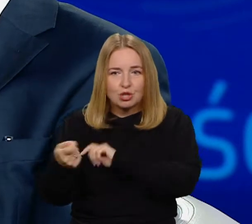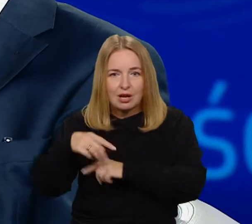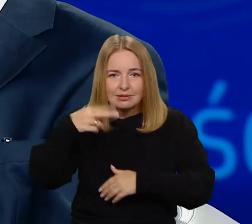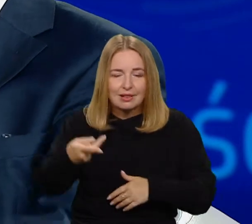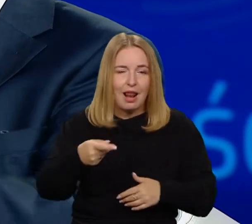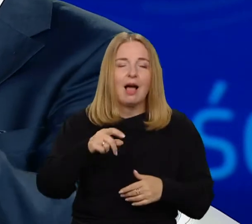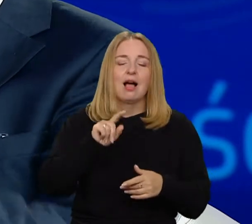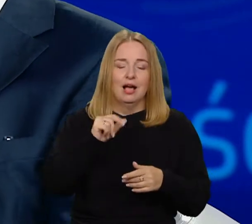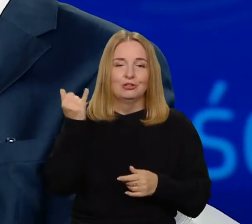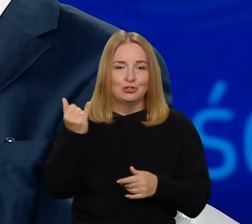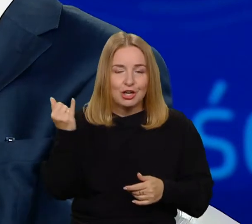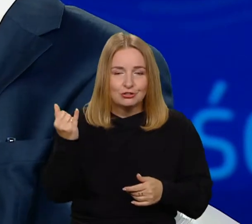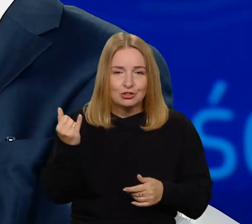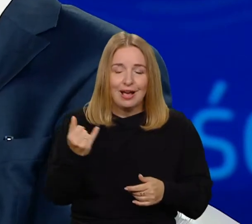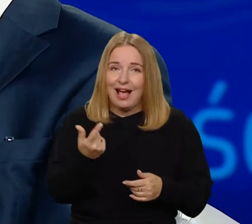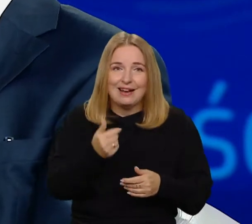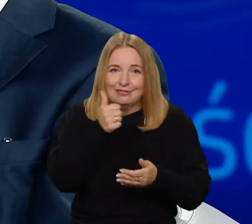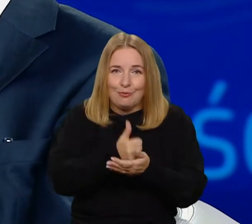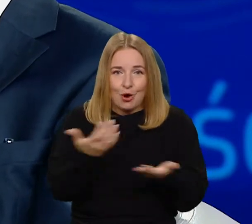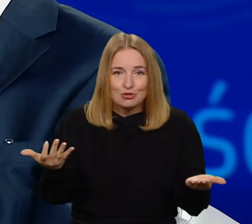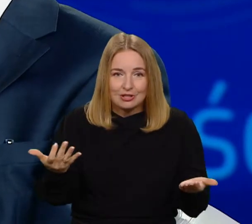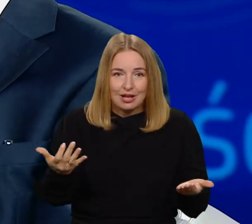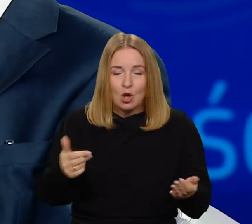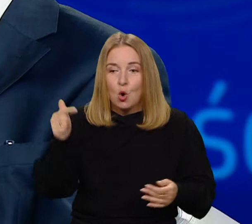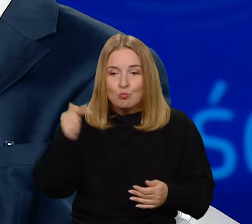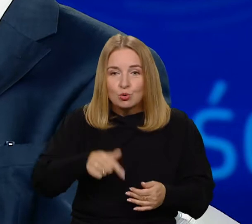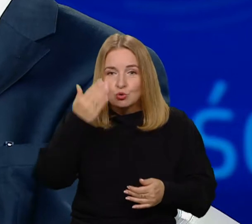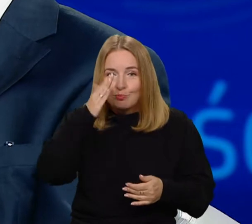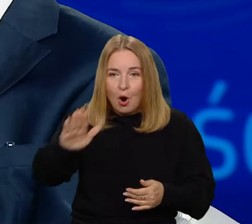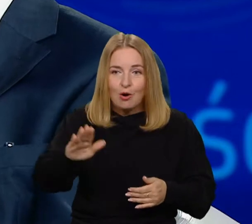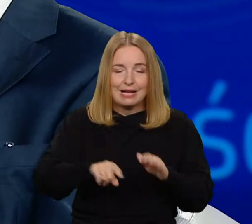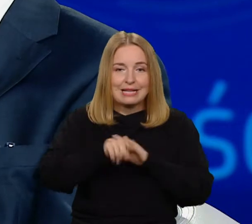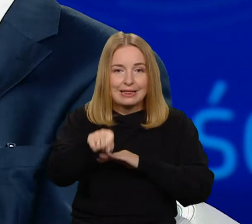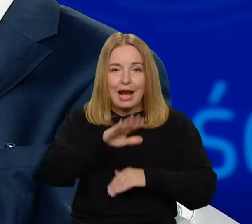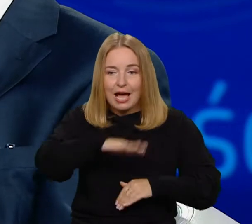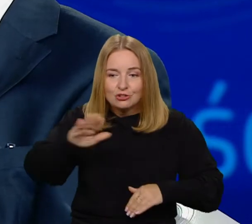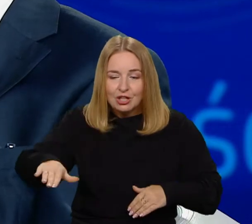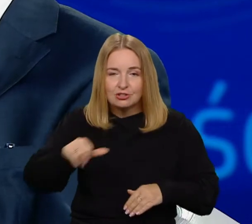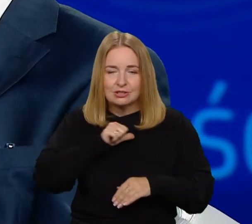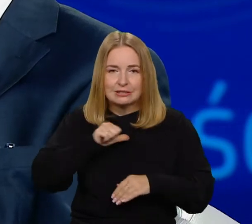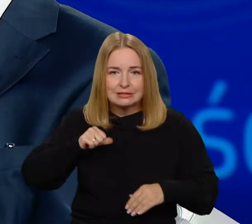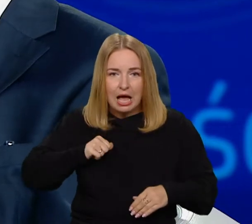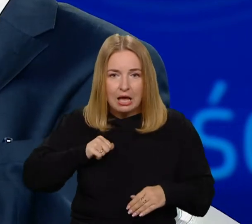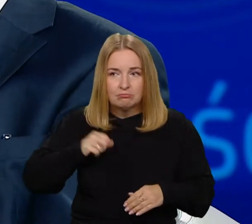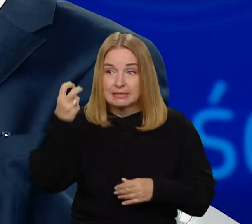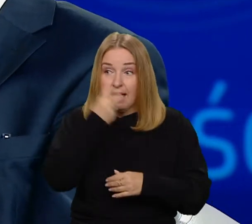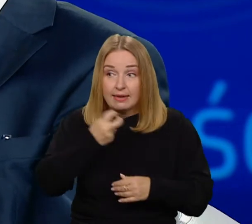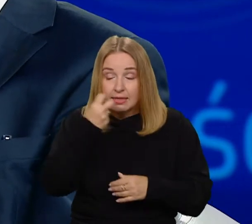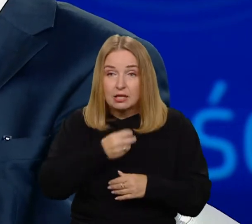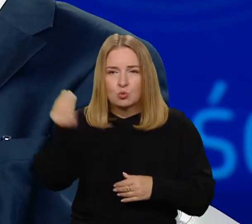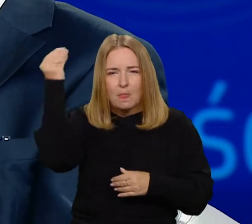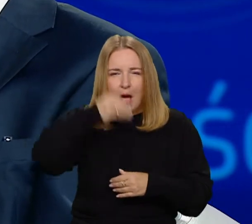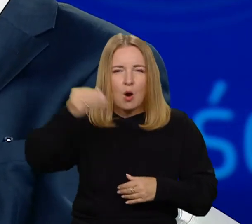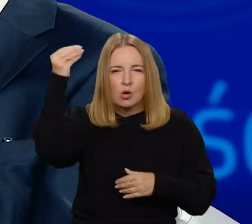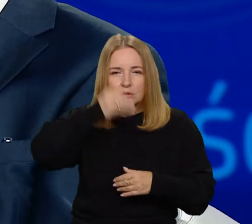Można wskazać pewne obszary do samodzielnego uczenia się, do samodzielnego studiowania. Czyli